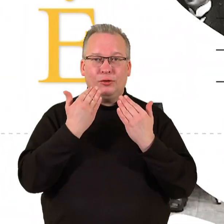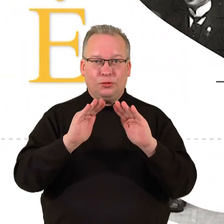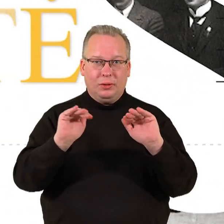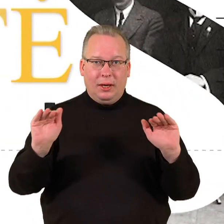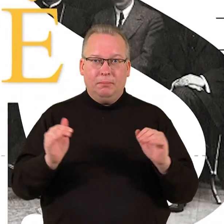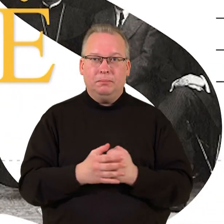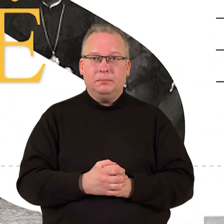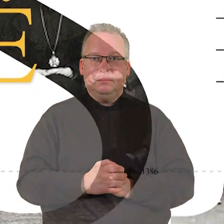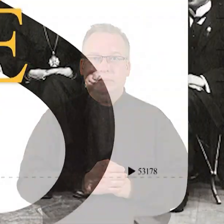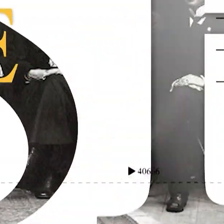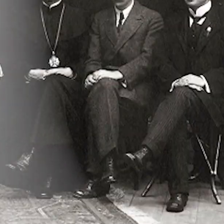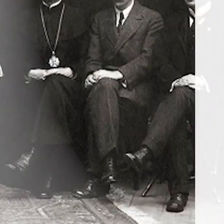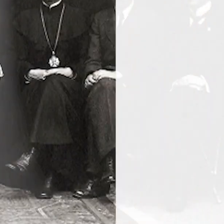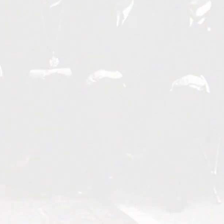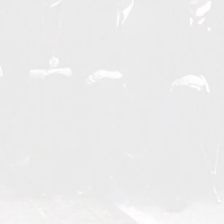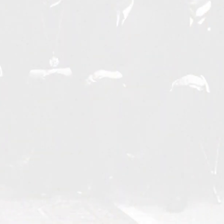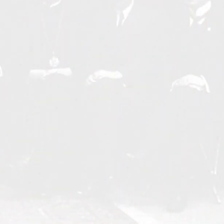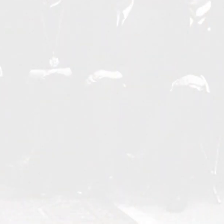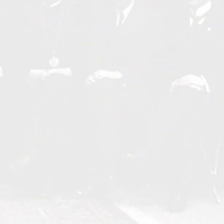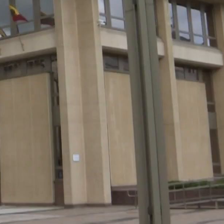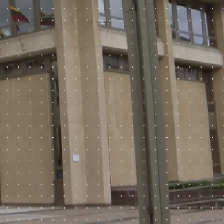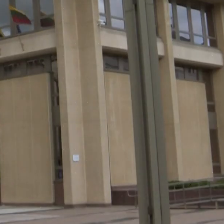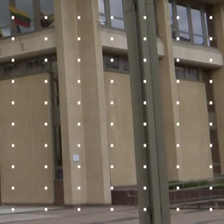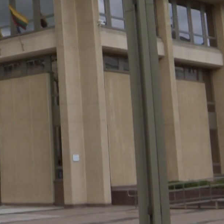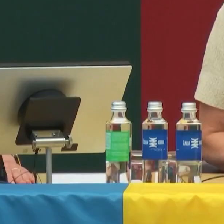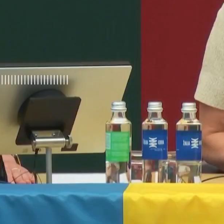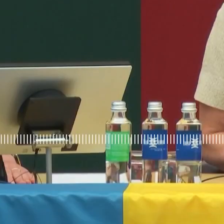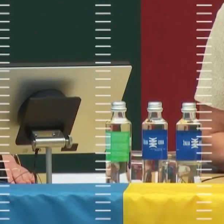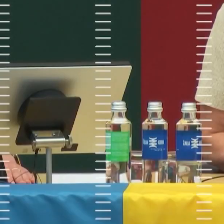Tūkstančio mylių prasideda pirmojo žingsnio.